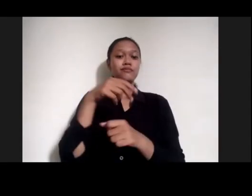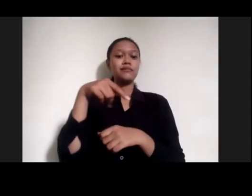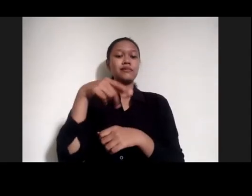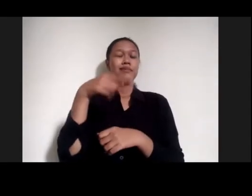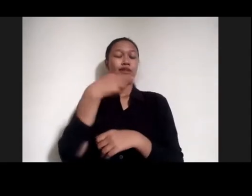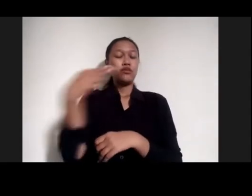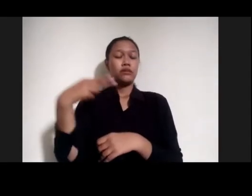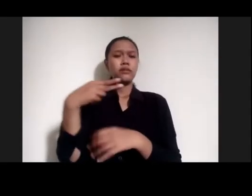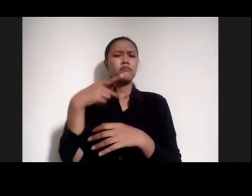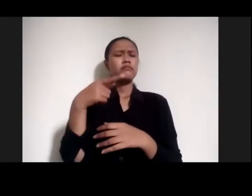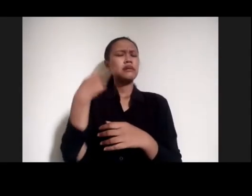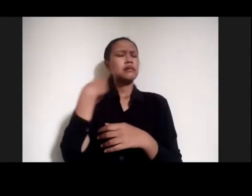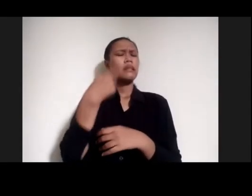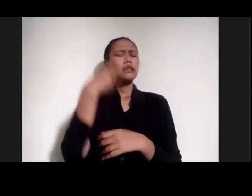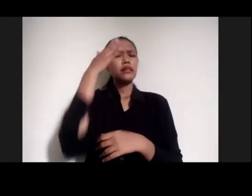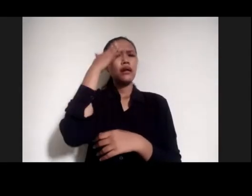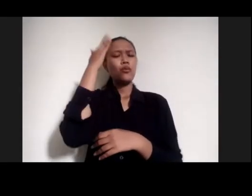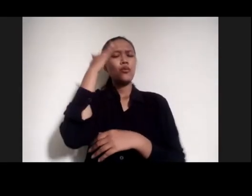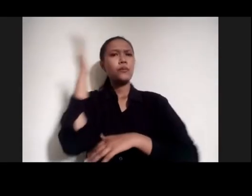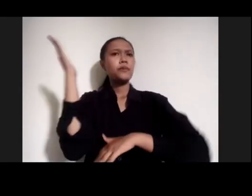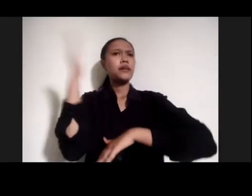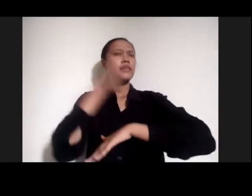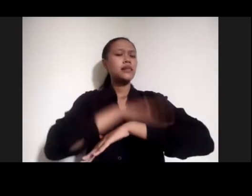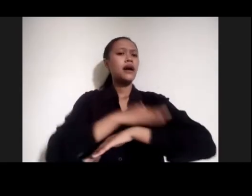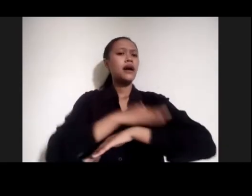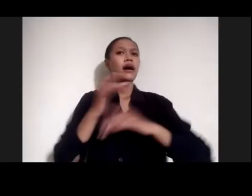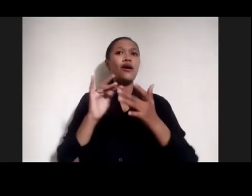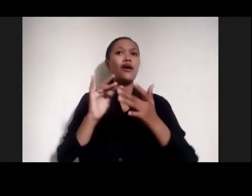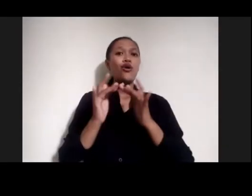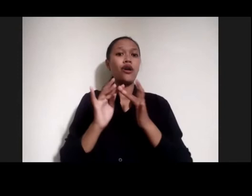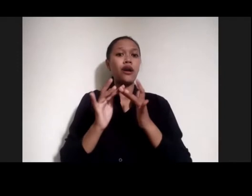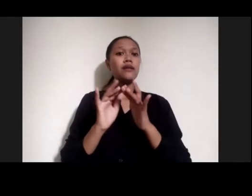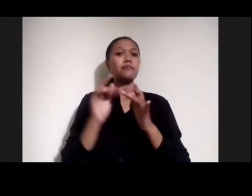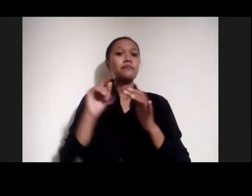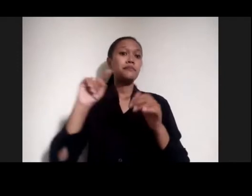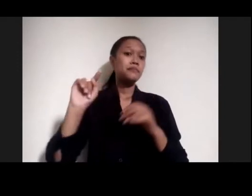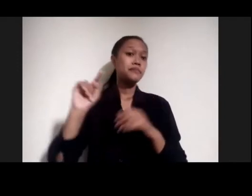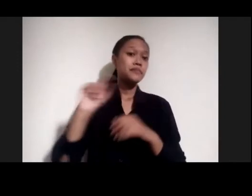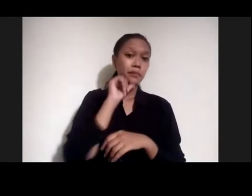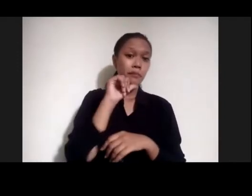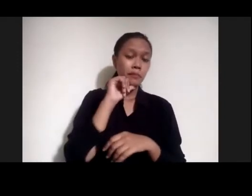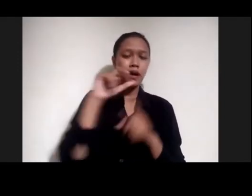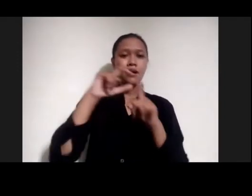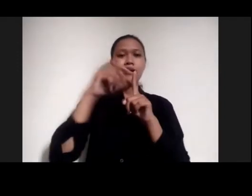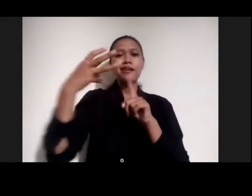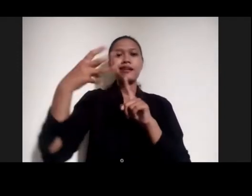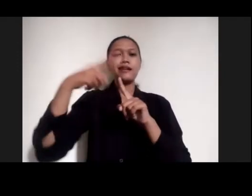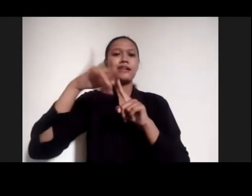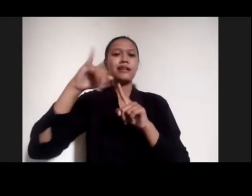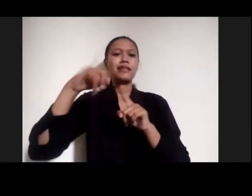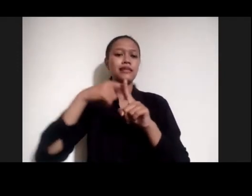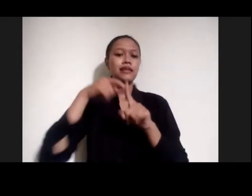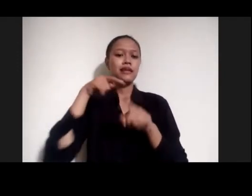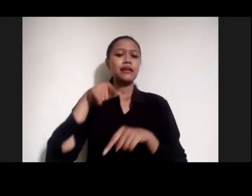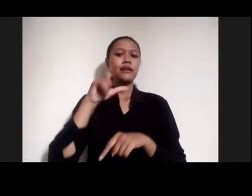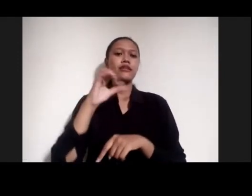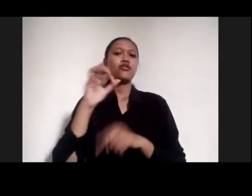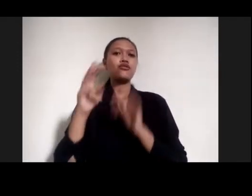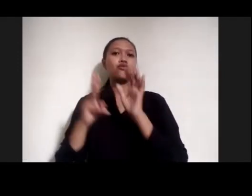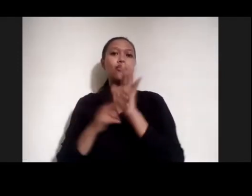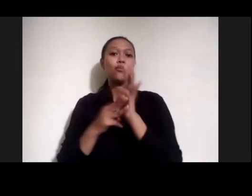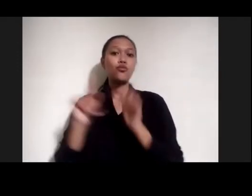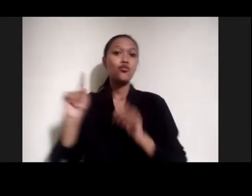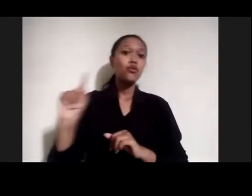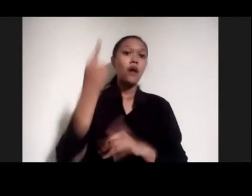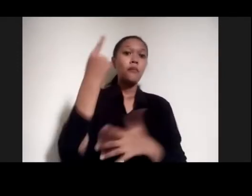berita itu Berita online itu diperkenalkan oleh detik.com Yang mengutamakan kecepatan Tapi karena sudah